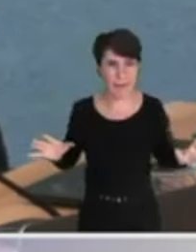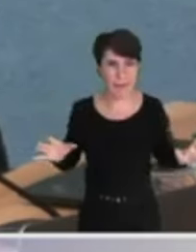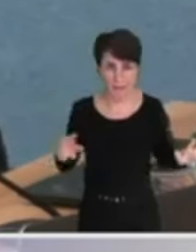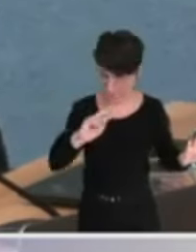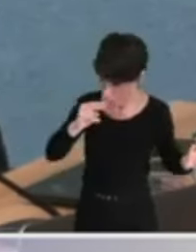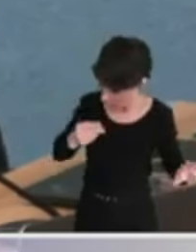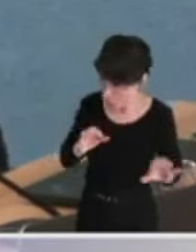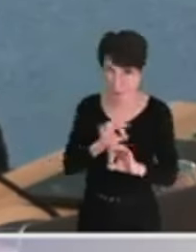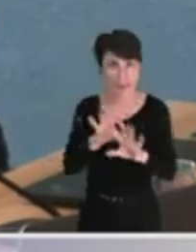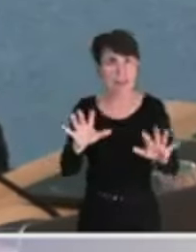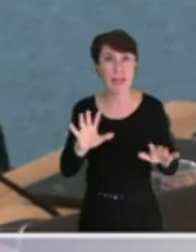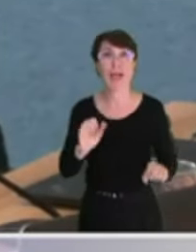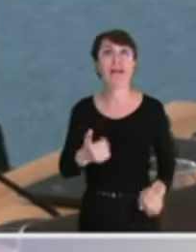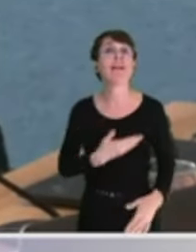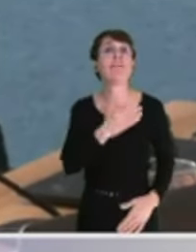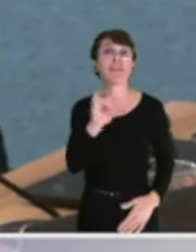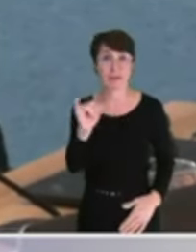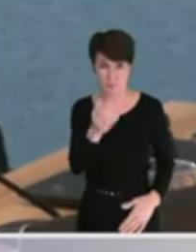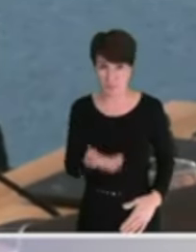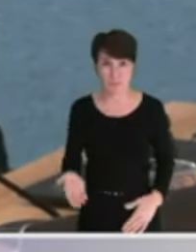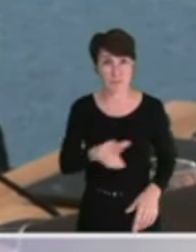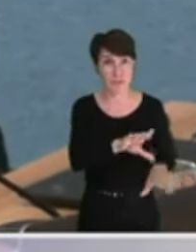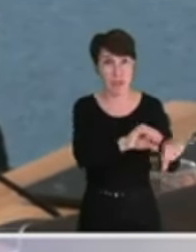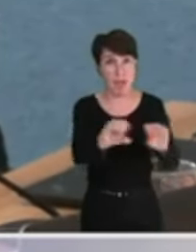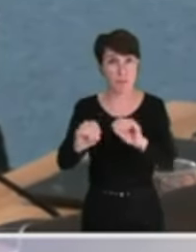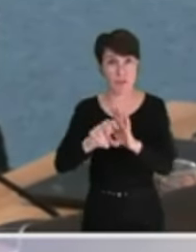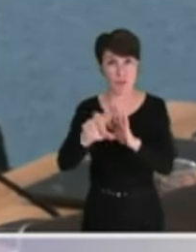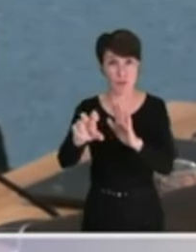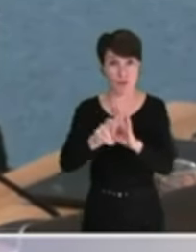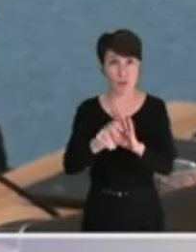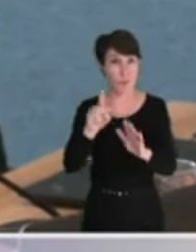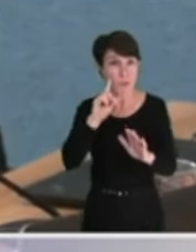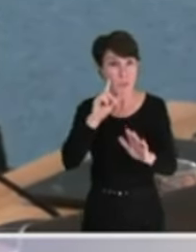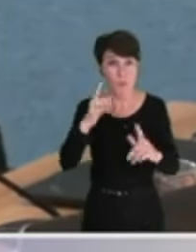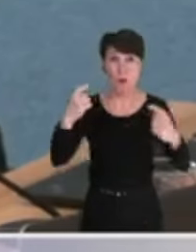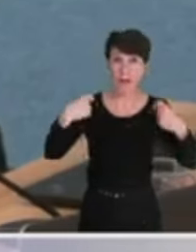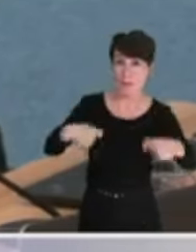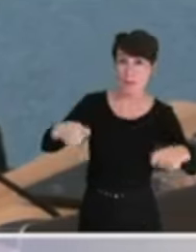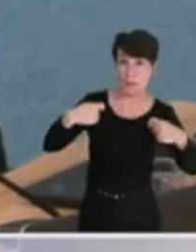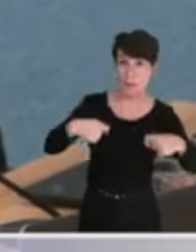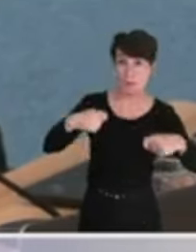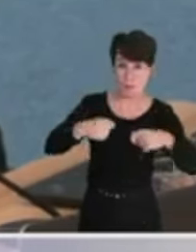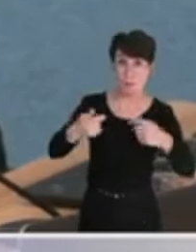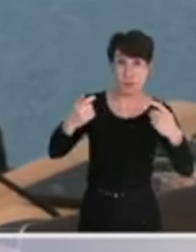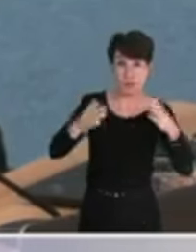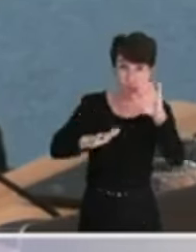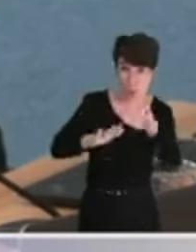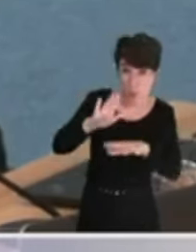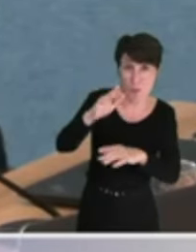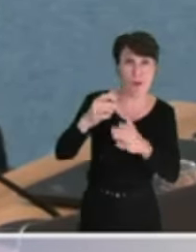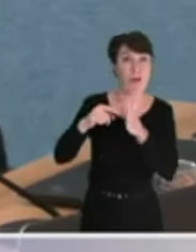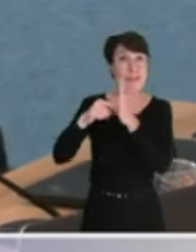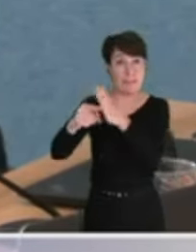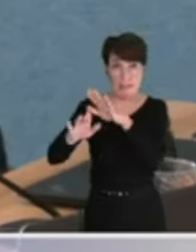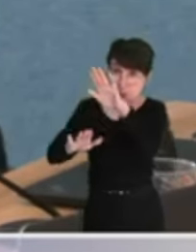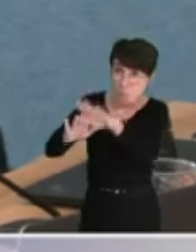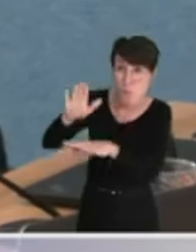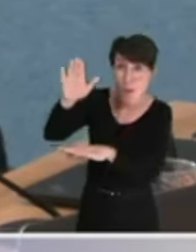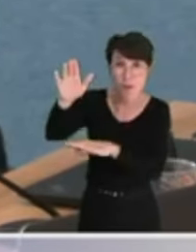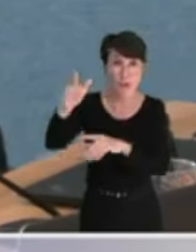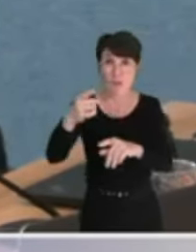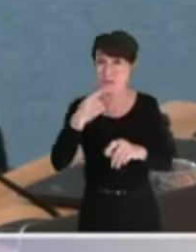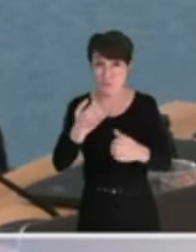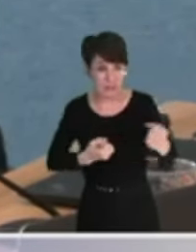qu'évidemment, au fur et à mesure que la dette et les dépenses de fonctionnement s'accroissent, vous pouvez de moins en moins rendre les services au